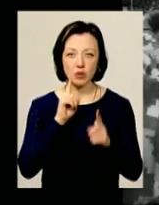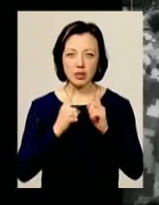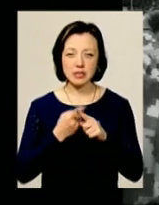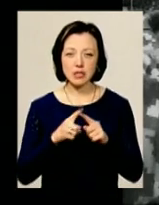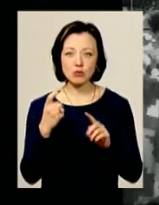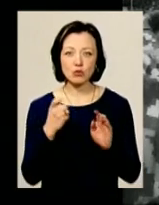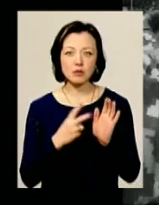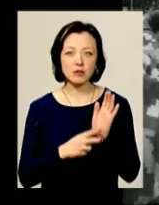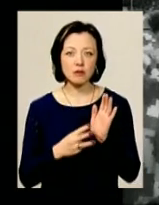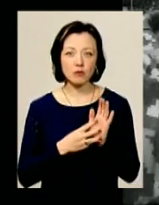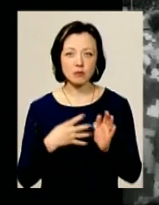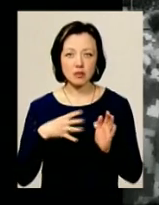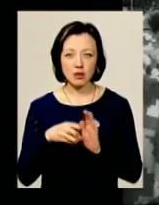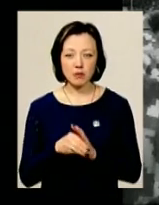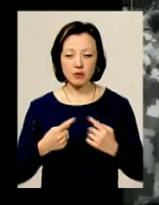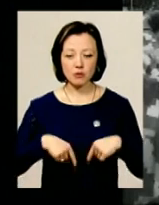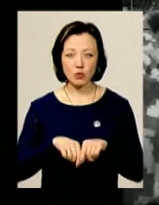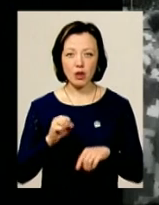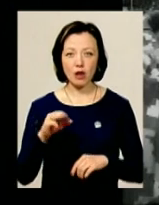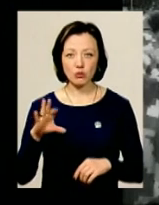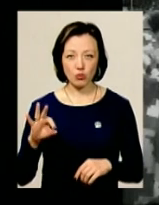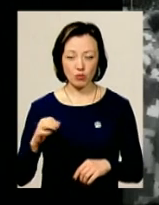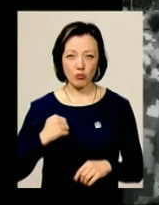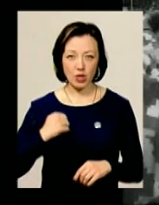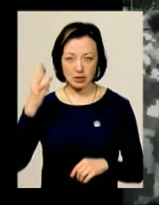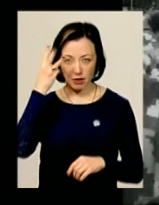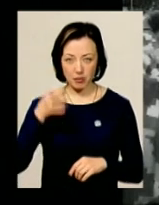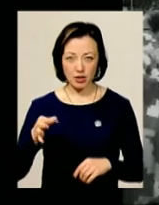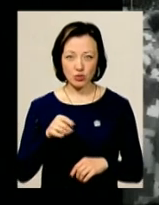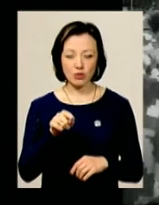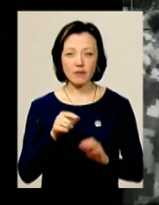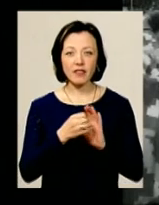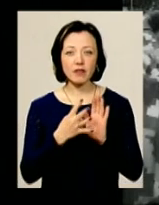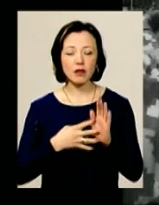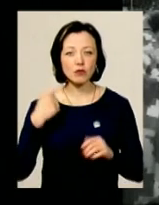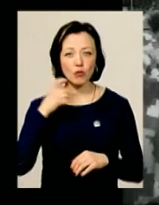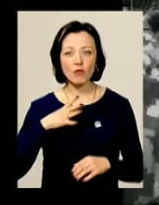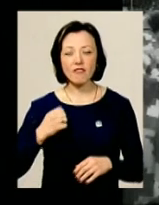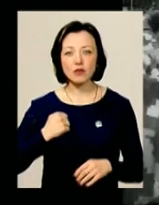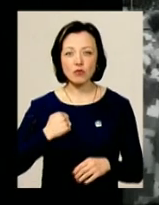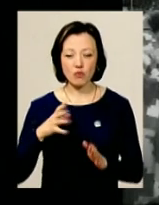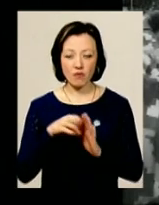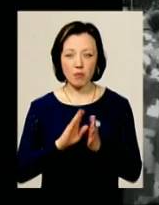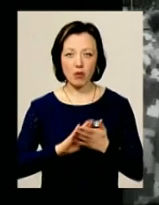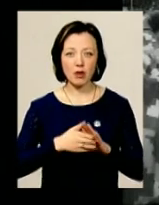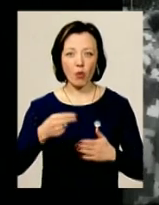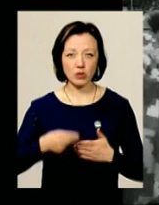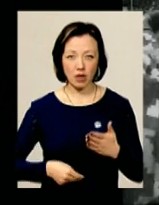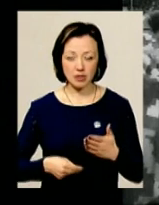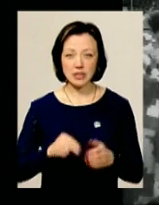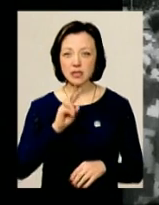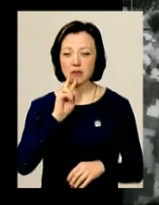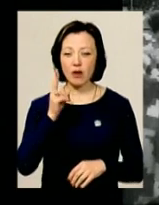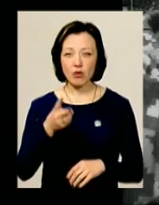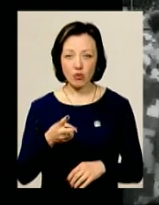178-й загиблий зоні АТО бойець Хмельниччини. Олександр у 19 років став військовим Збройних сил України за контрактом, а за